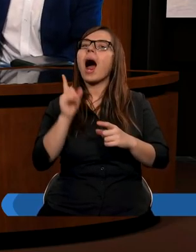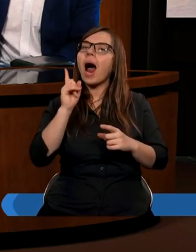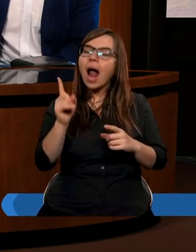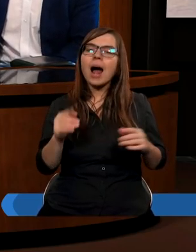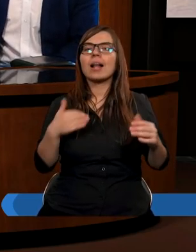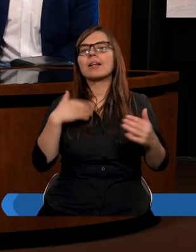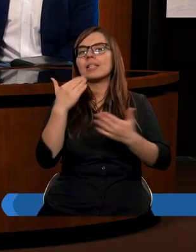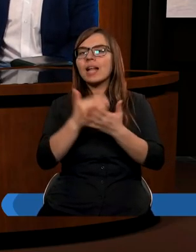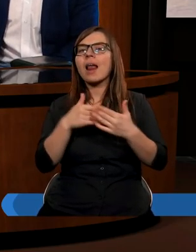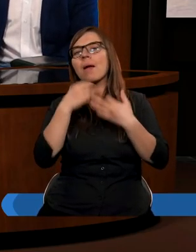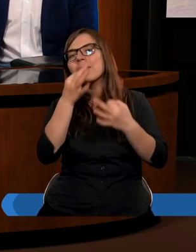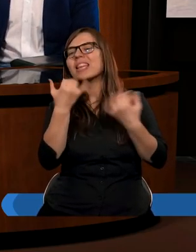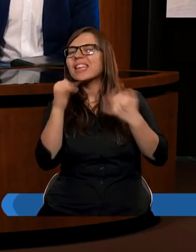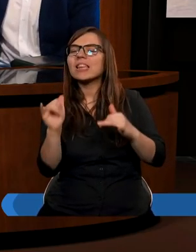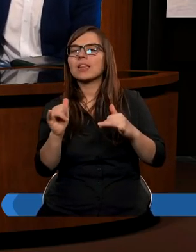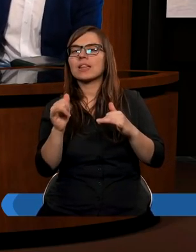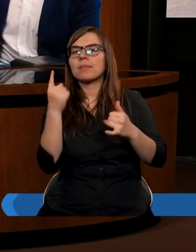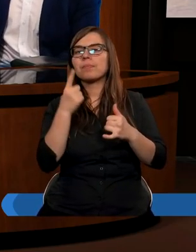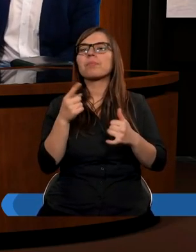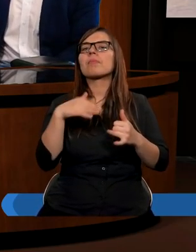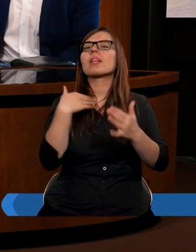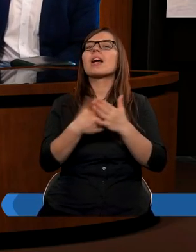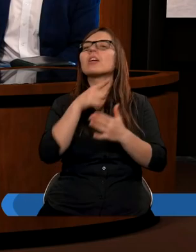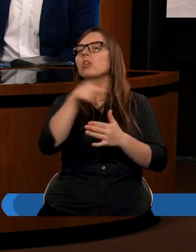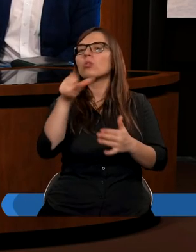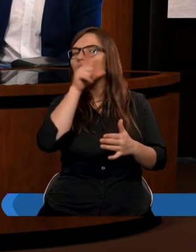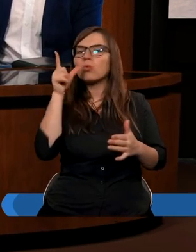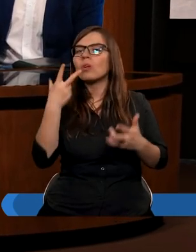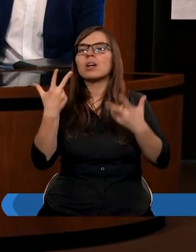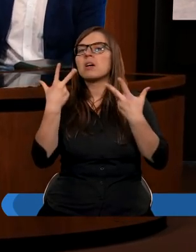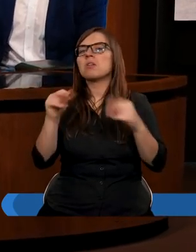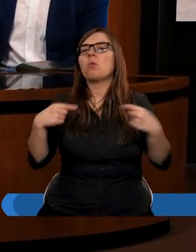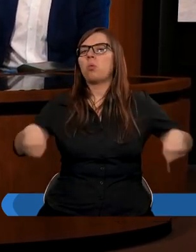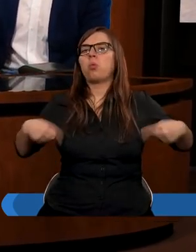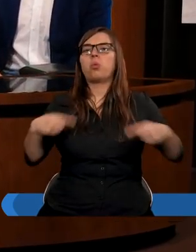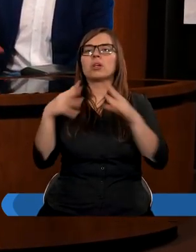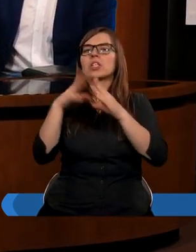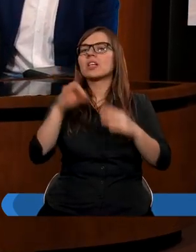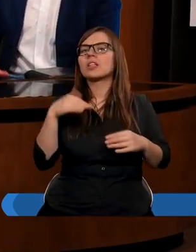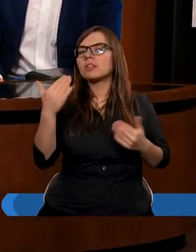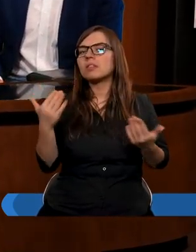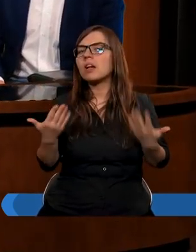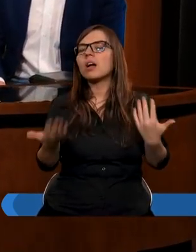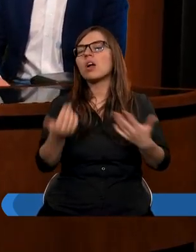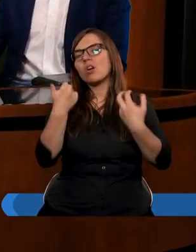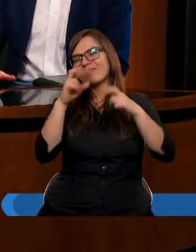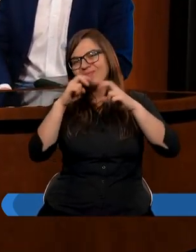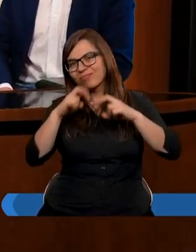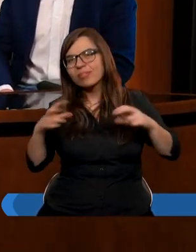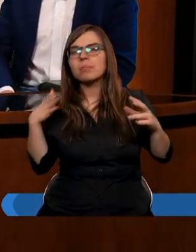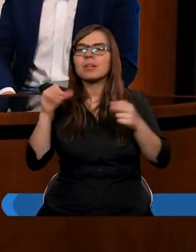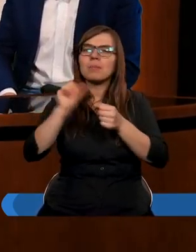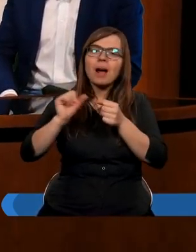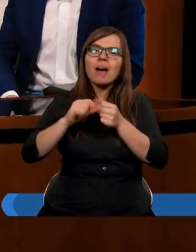też zadać pytanie z innej strony. Dlaczego ci ludzie nie oddają dziesięciny, którzy nie oddają? Bo są różne badania robione, też na